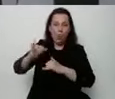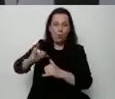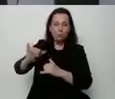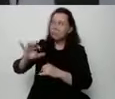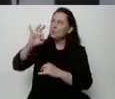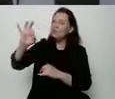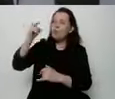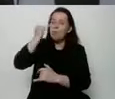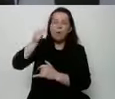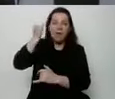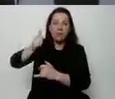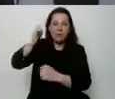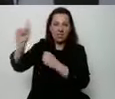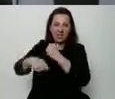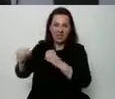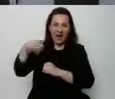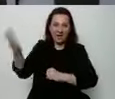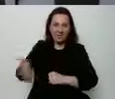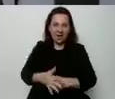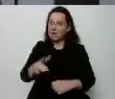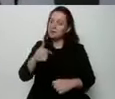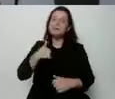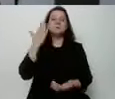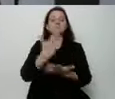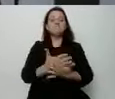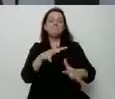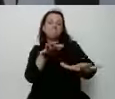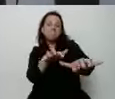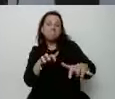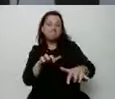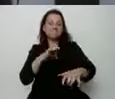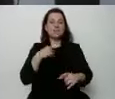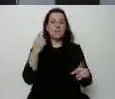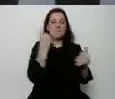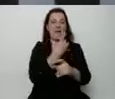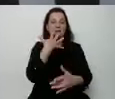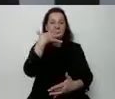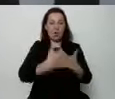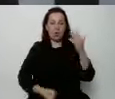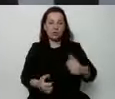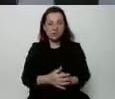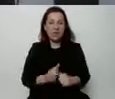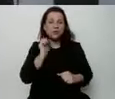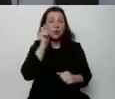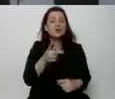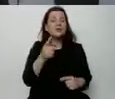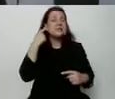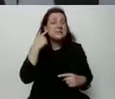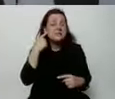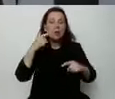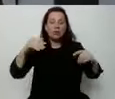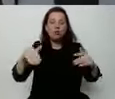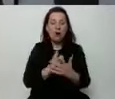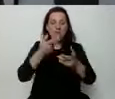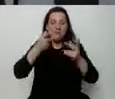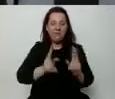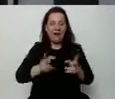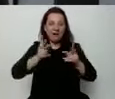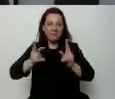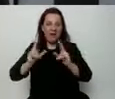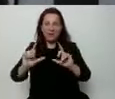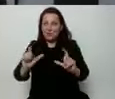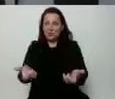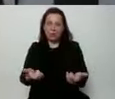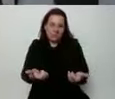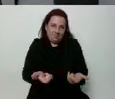żeby się wzbogacić. Żeby się uwłaszczyć na państwie. Codziennie słyszymy o nowych faktach. I co? I nic. Dlatego,